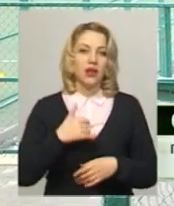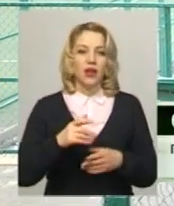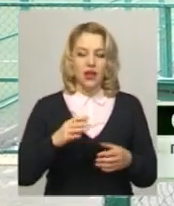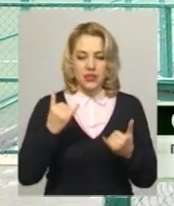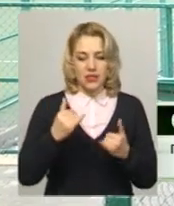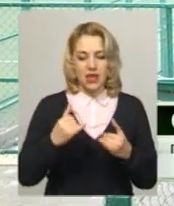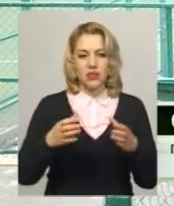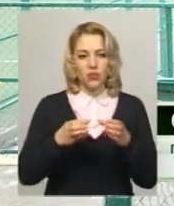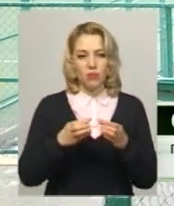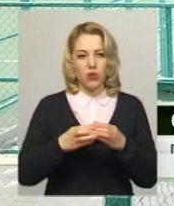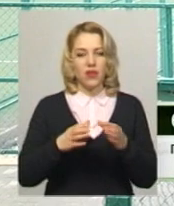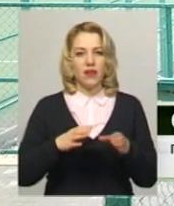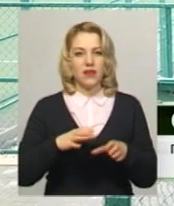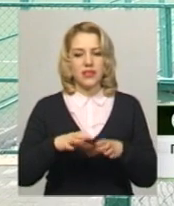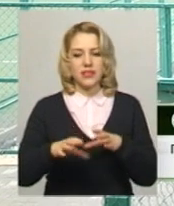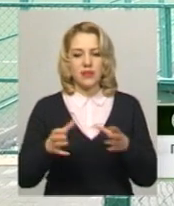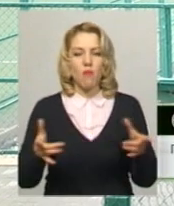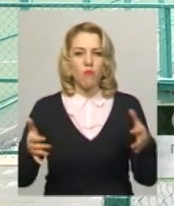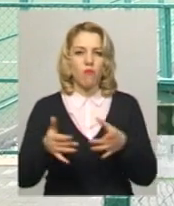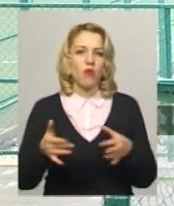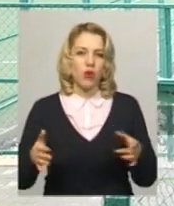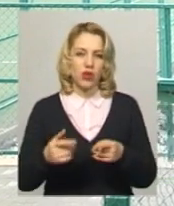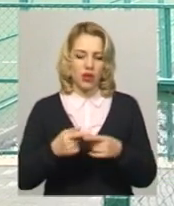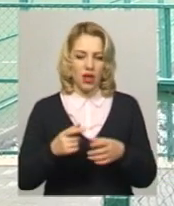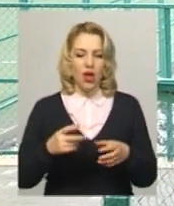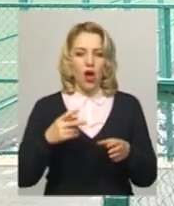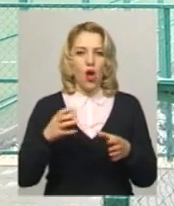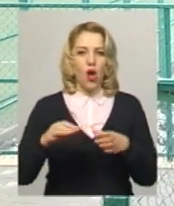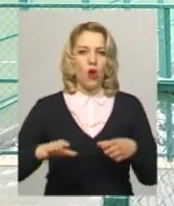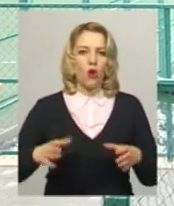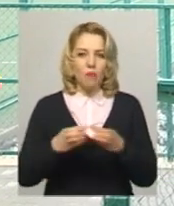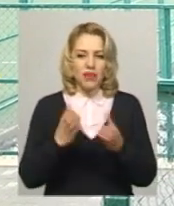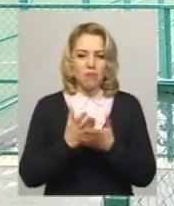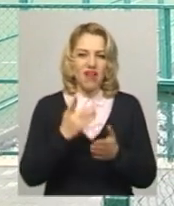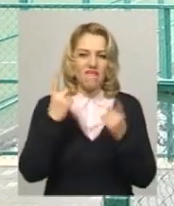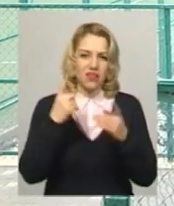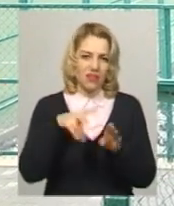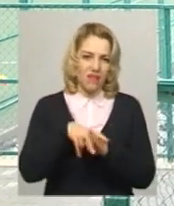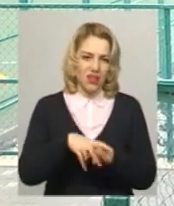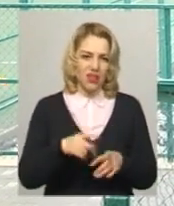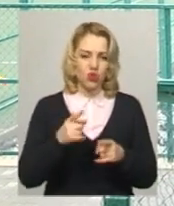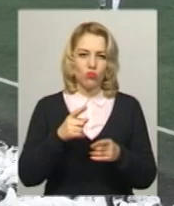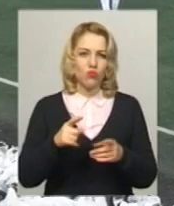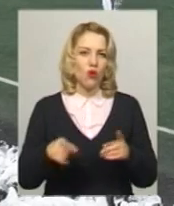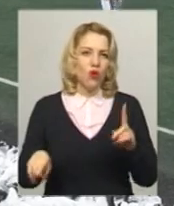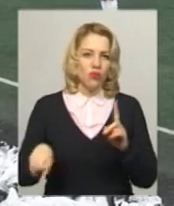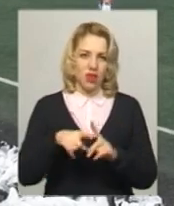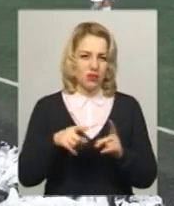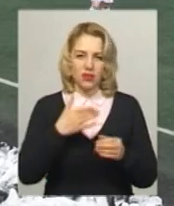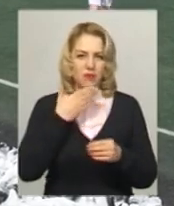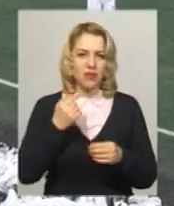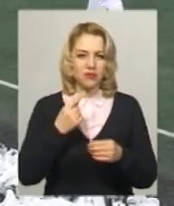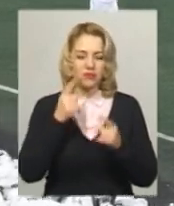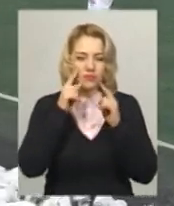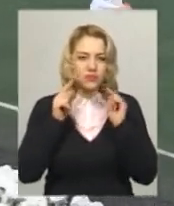Зараз в команді відбуваються збори. Команда має великі навантаження, дворазові тренування. Тому удар не такий чіткий, не такий концентрований. За словами